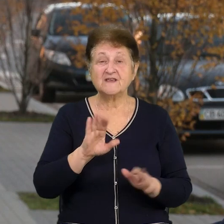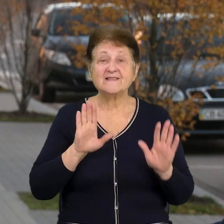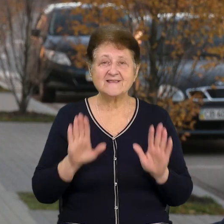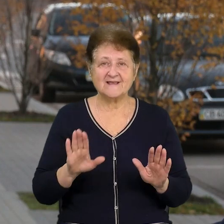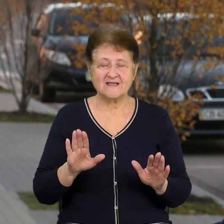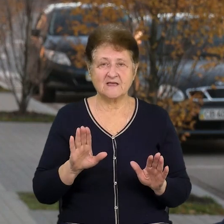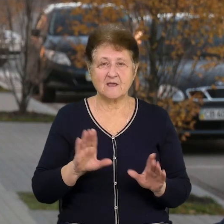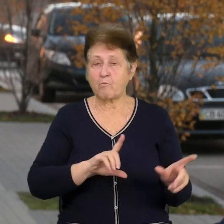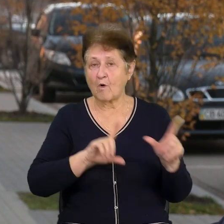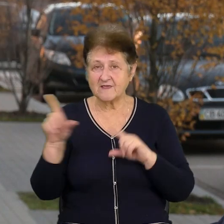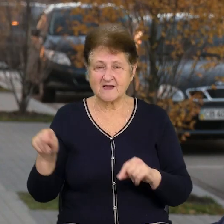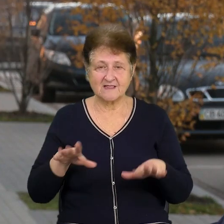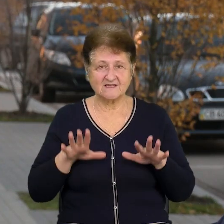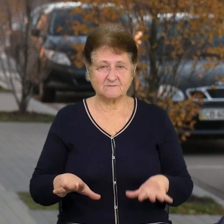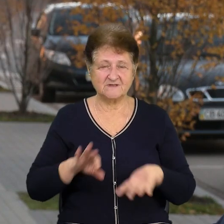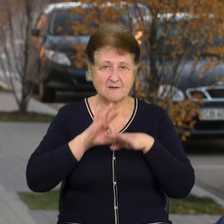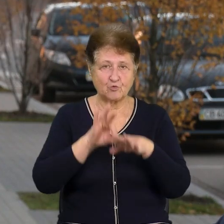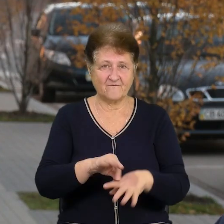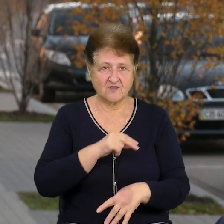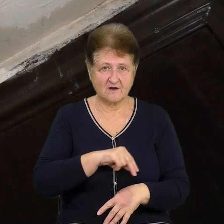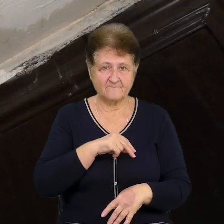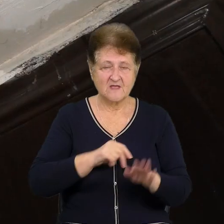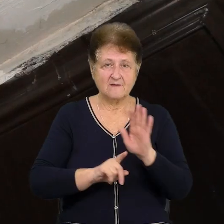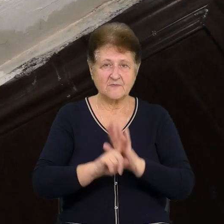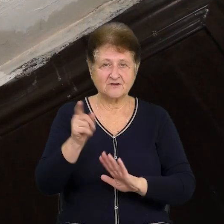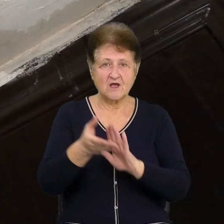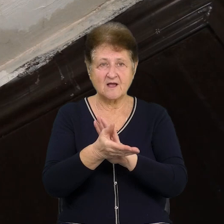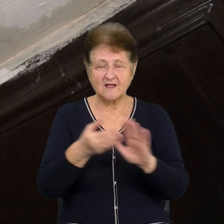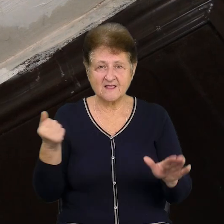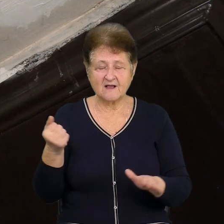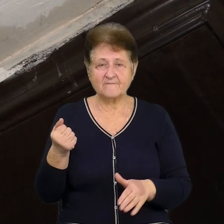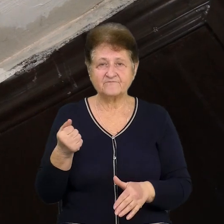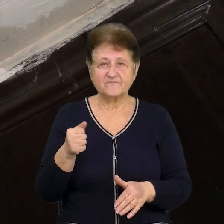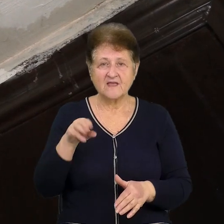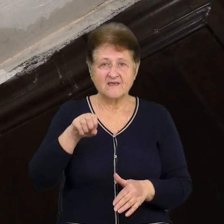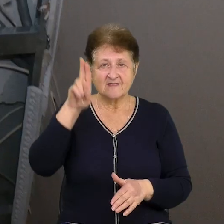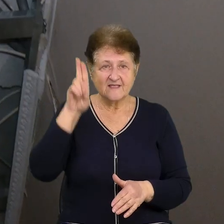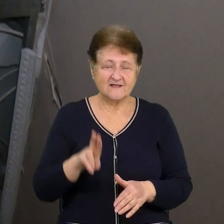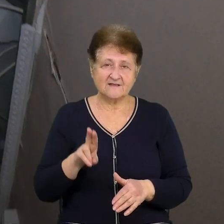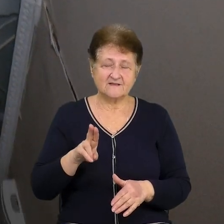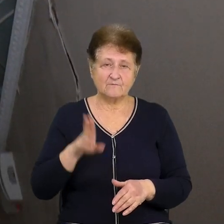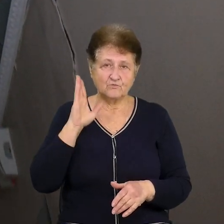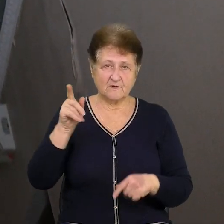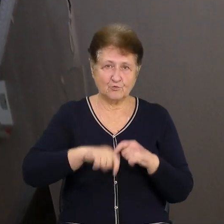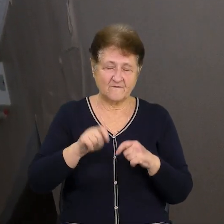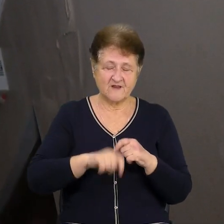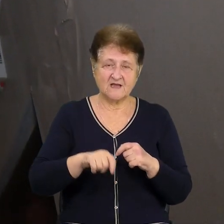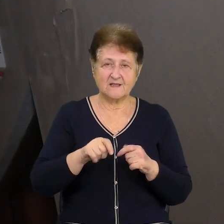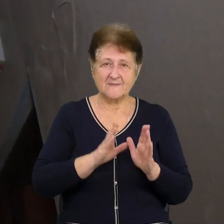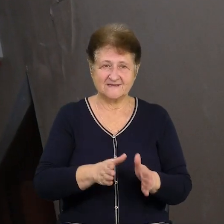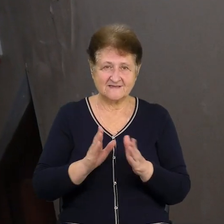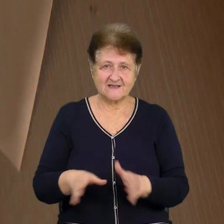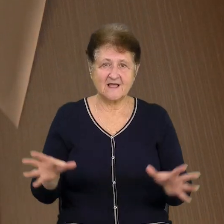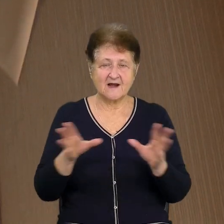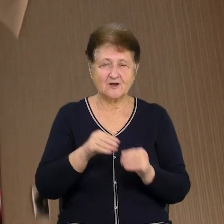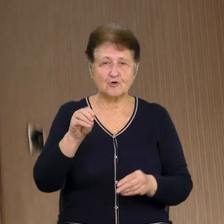поїхали з місця проведення робіт, надійшов виклик. Теплогенеруюча компанія перевірятиме систему, разом з ЖЕКом